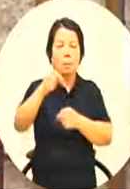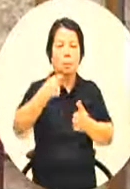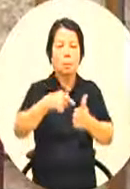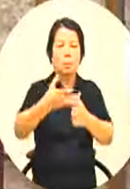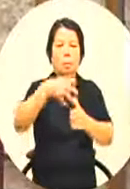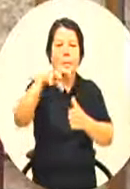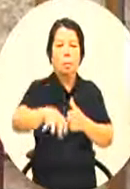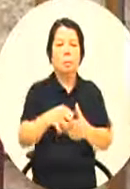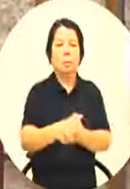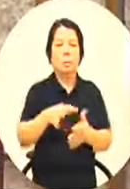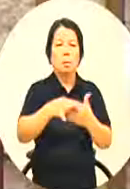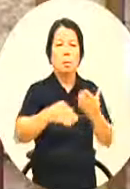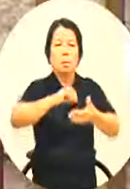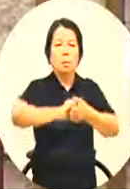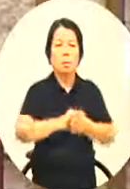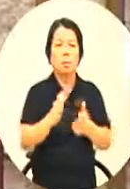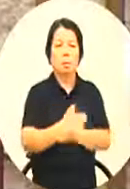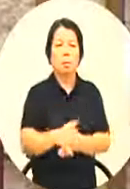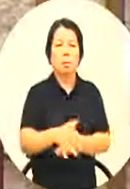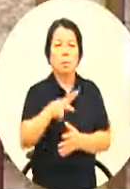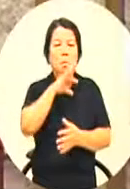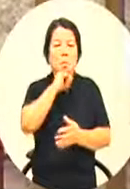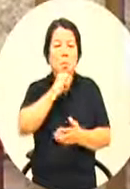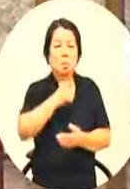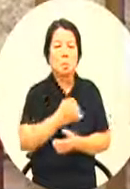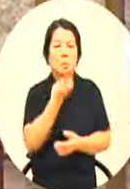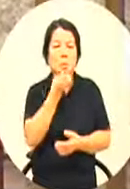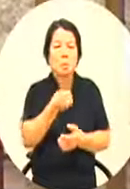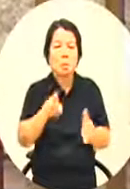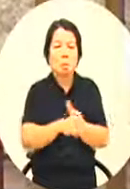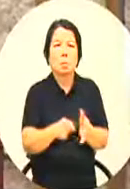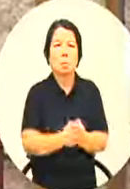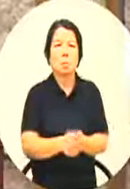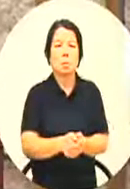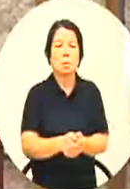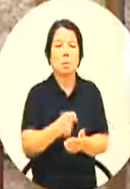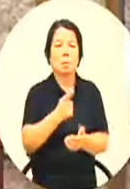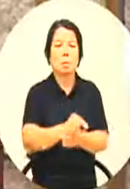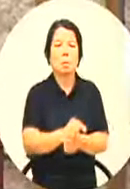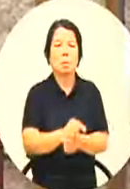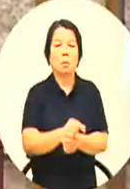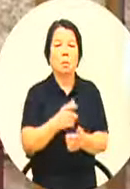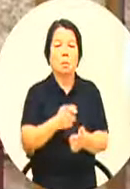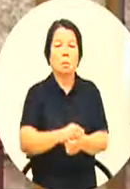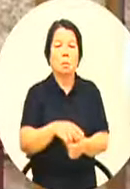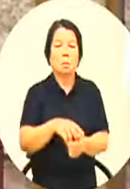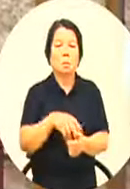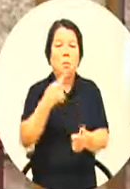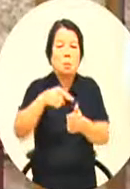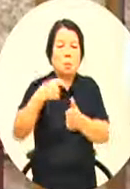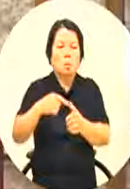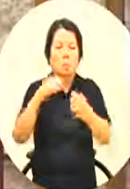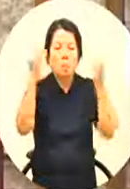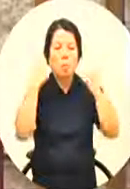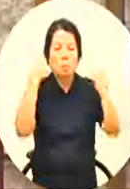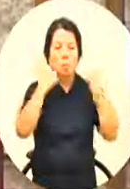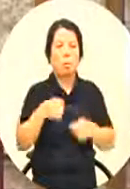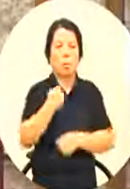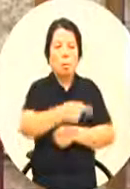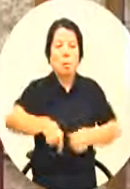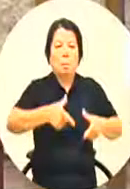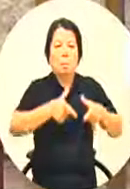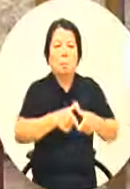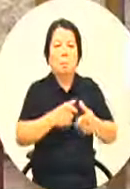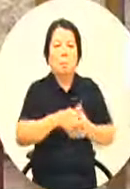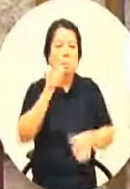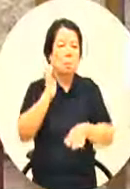定他认为说在年纪很小的时候我们就去给他练体育他整个身心是还没有成熟